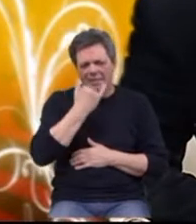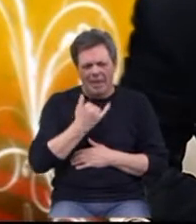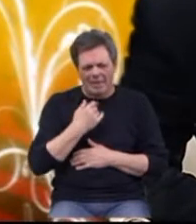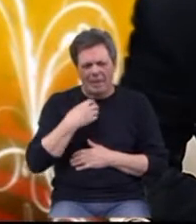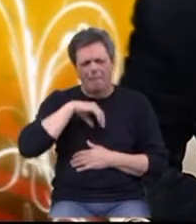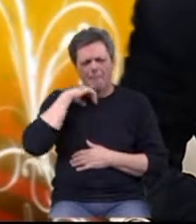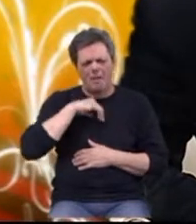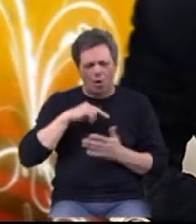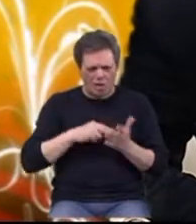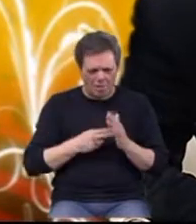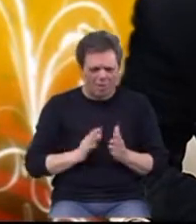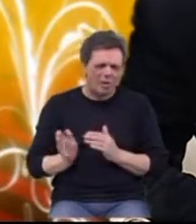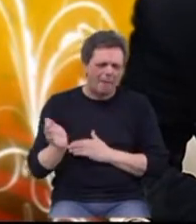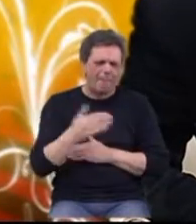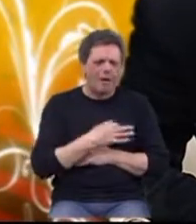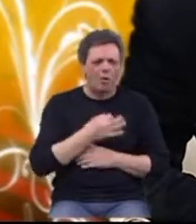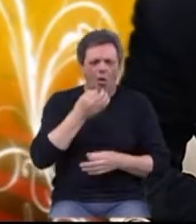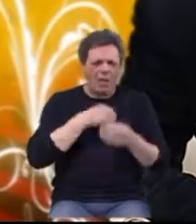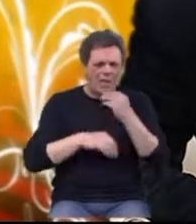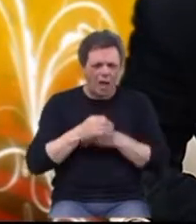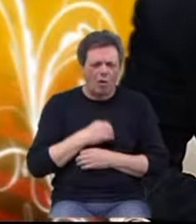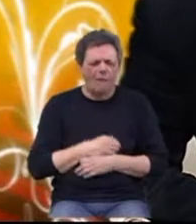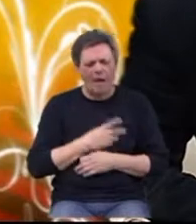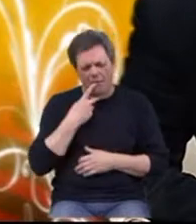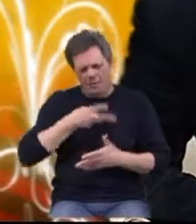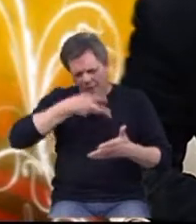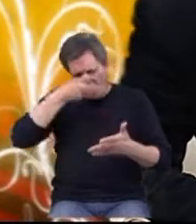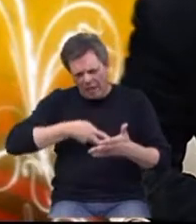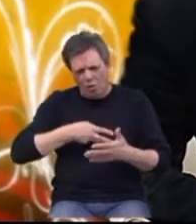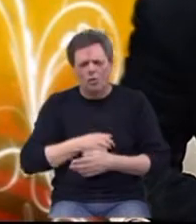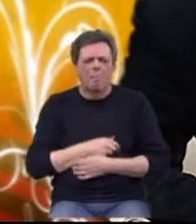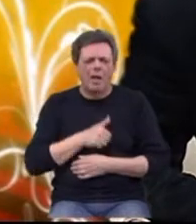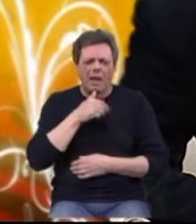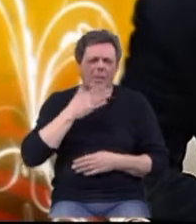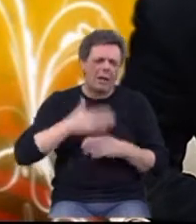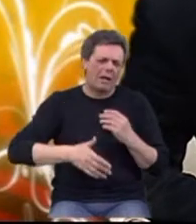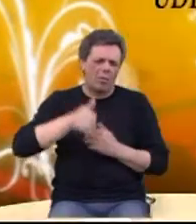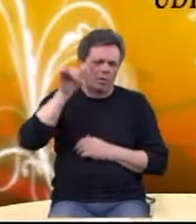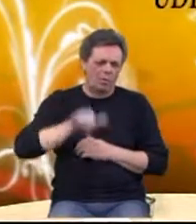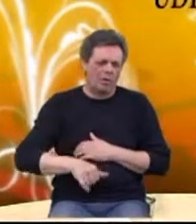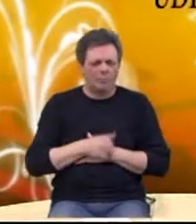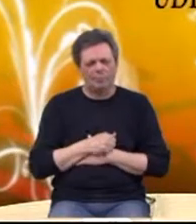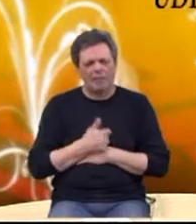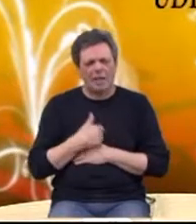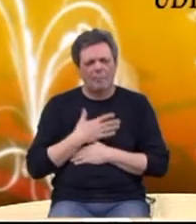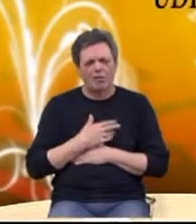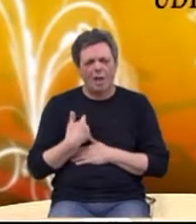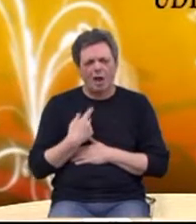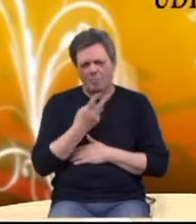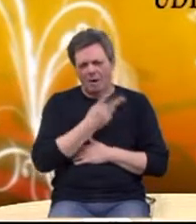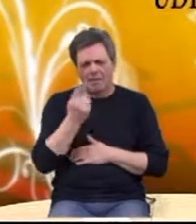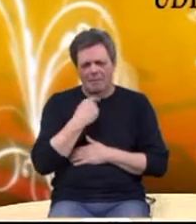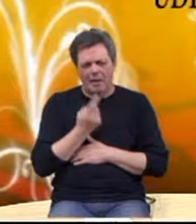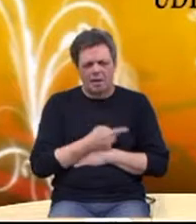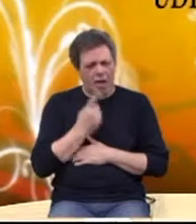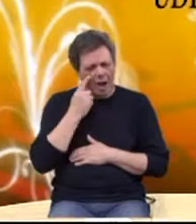metoda preko ljekova, endoskopije i naposljedku kirurgije. Željela bi našim gledateljima kazati,